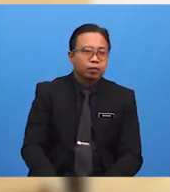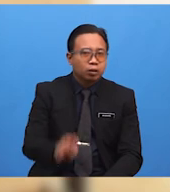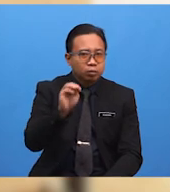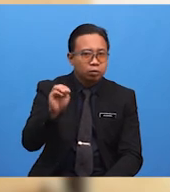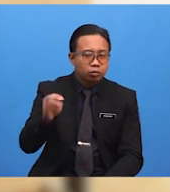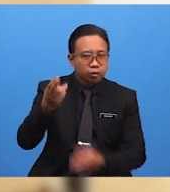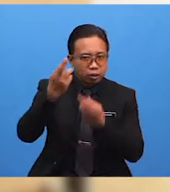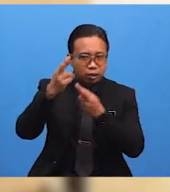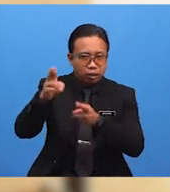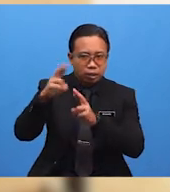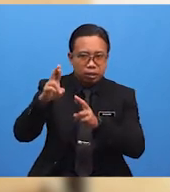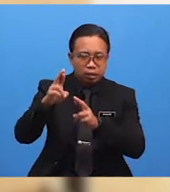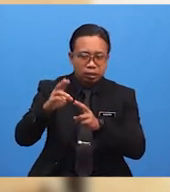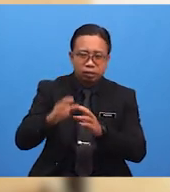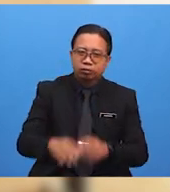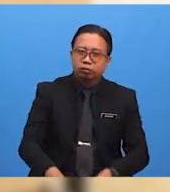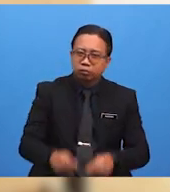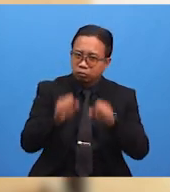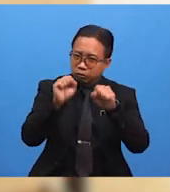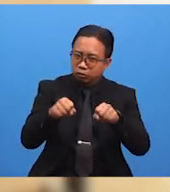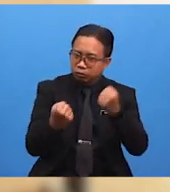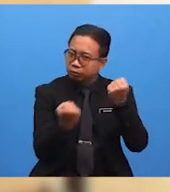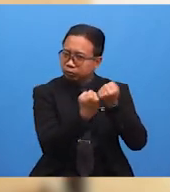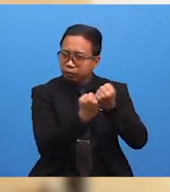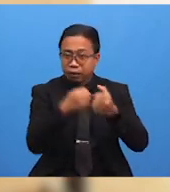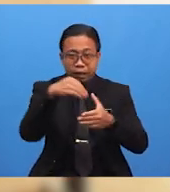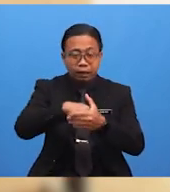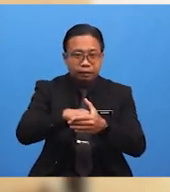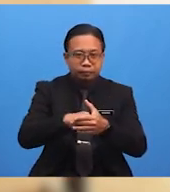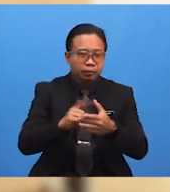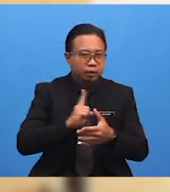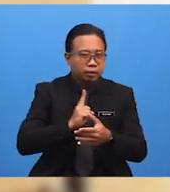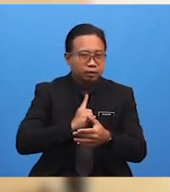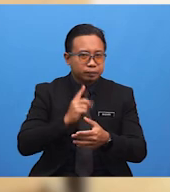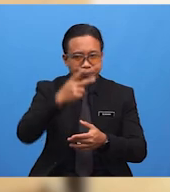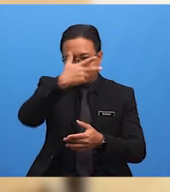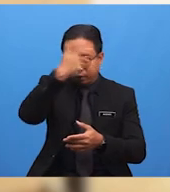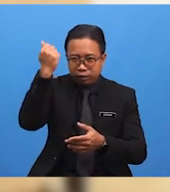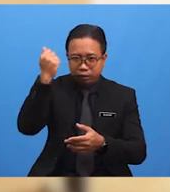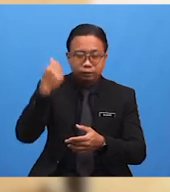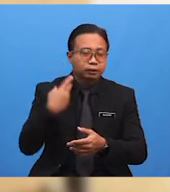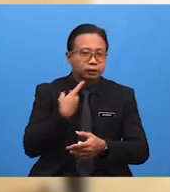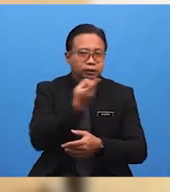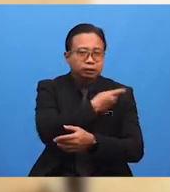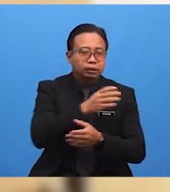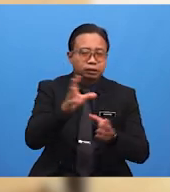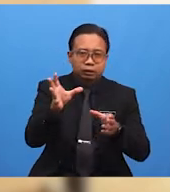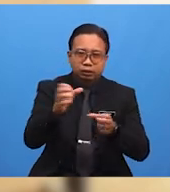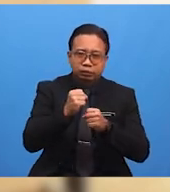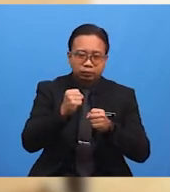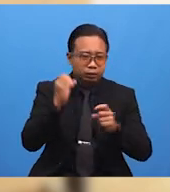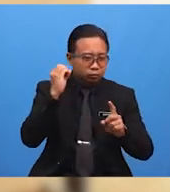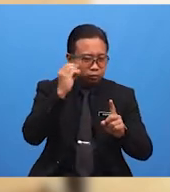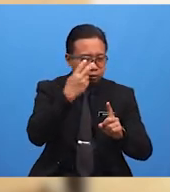amat digalakkan dalam Islam Kerana kita dapat meneroka alam